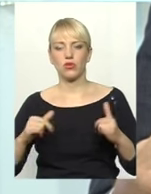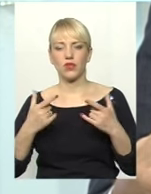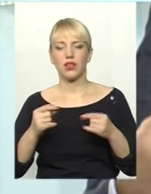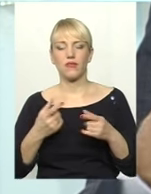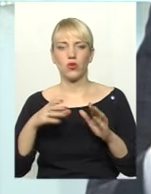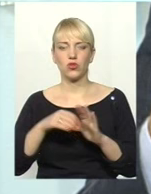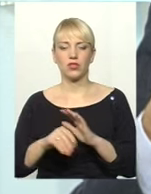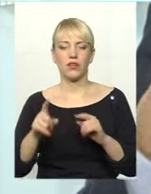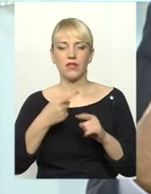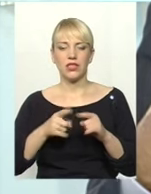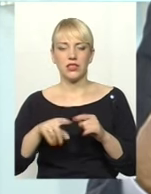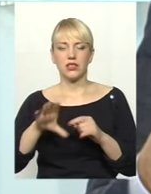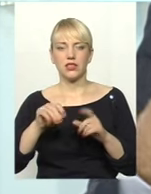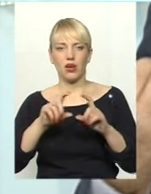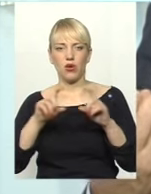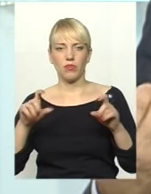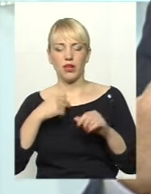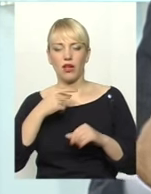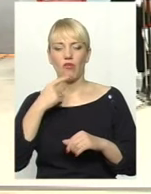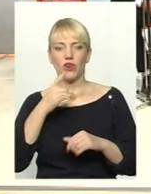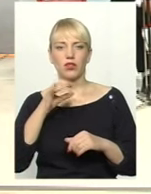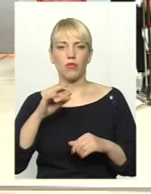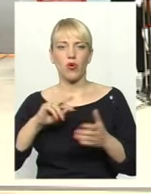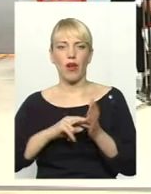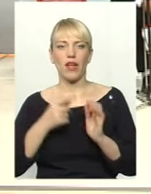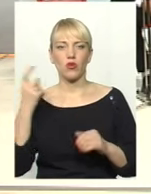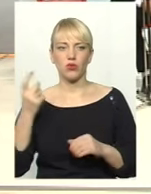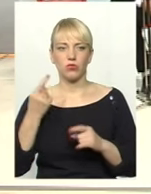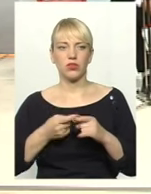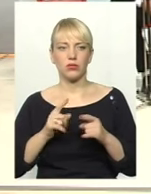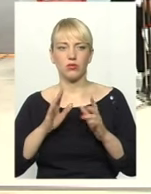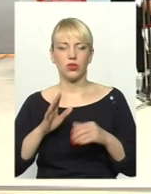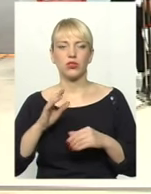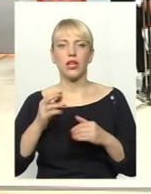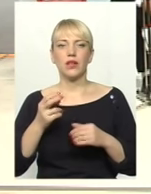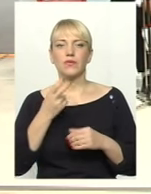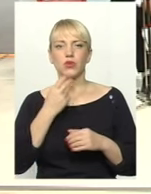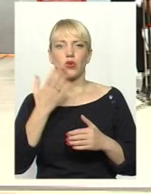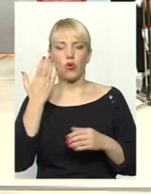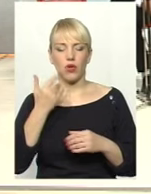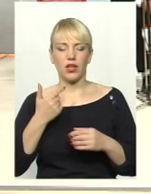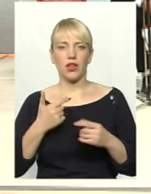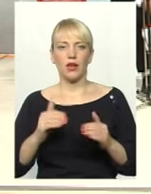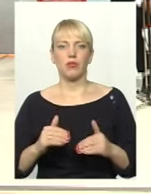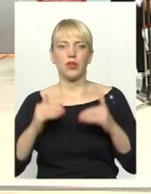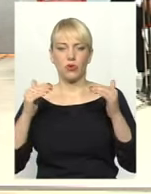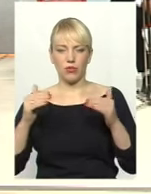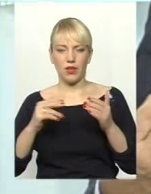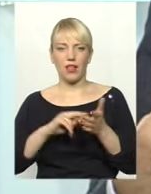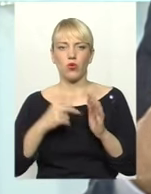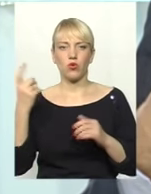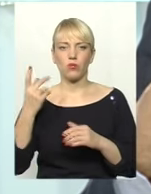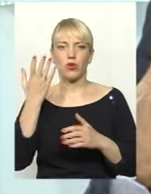об'єкти. А говорити про економіку, це буде смішно підйом економіки, коли надзвичайно низькі заробітні плати, високі ціни.